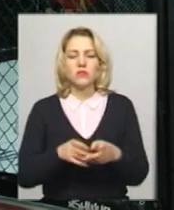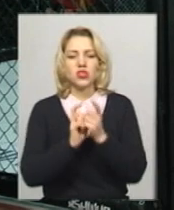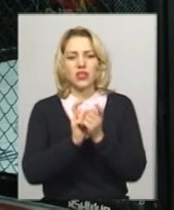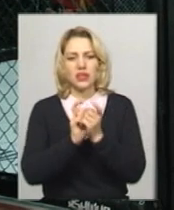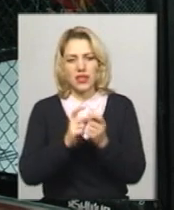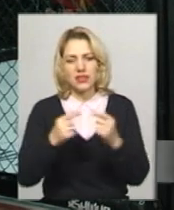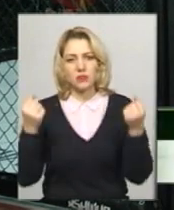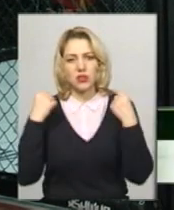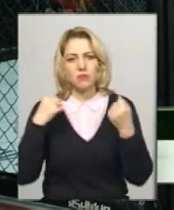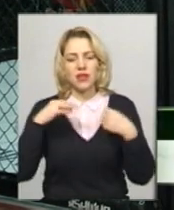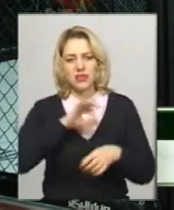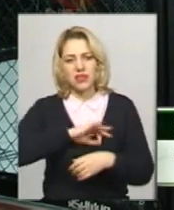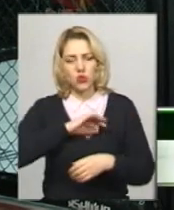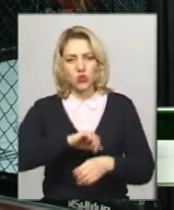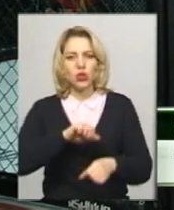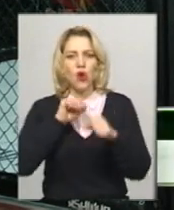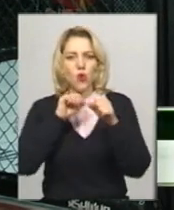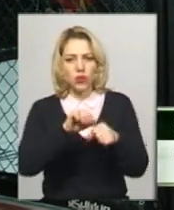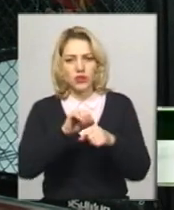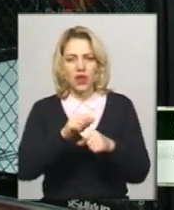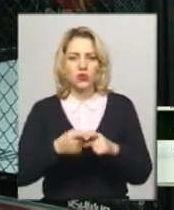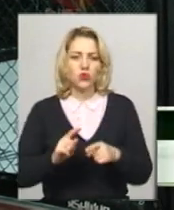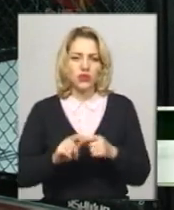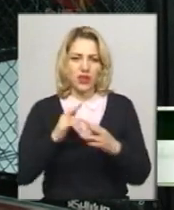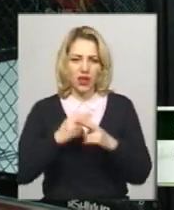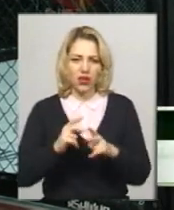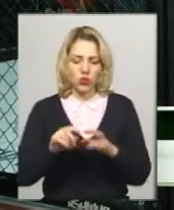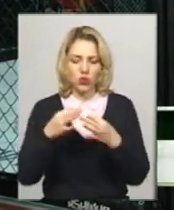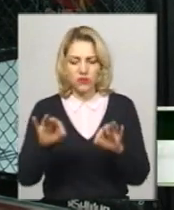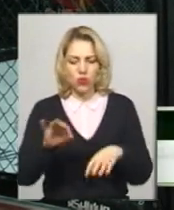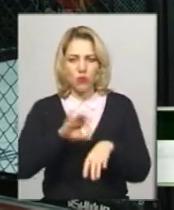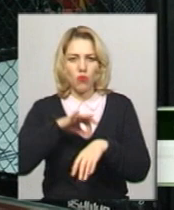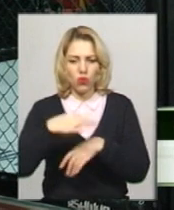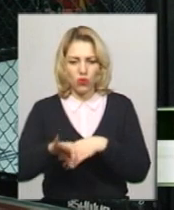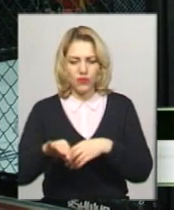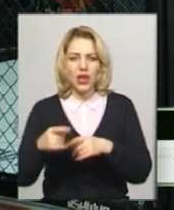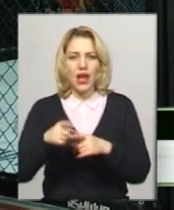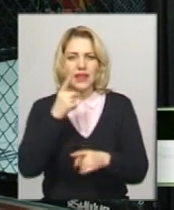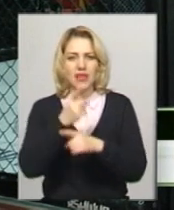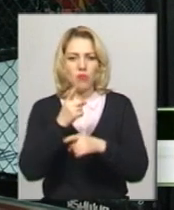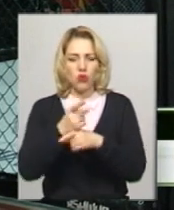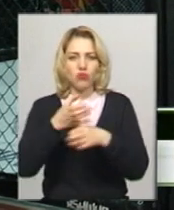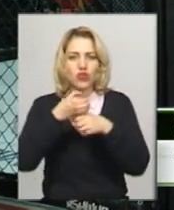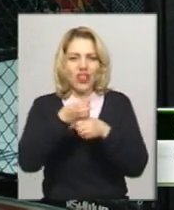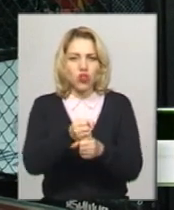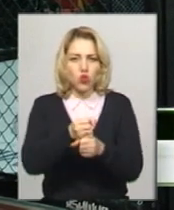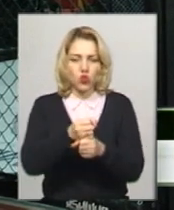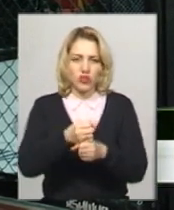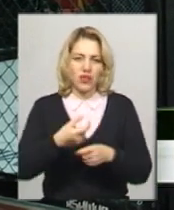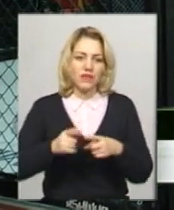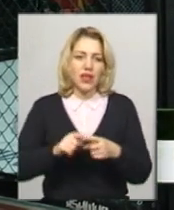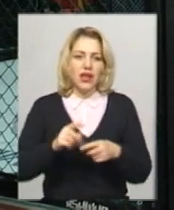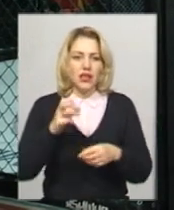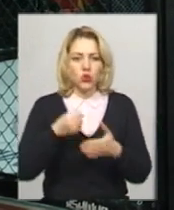спортсмени застосовують ударну і борцівську техніку. Дозволені больові прийоми заборонені задушливою. Для учасників до 14